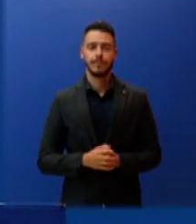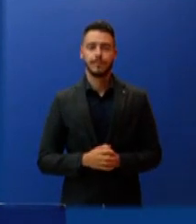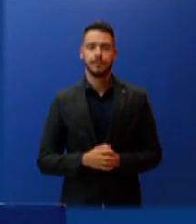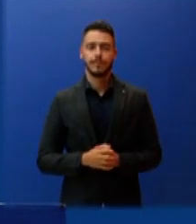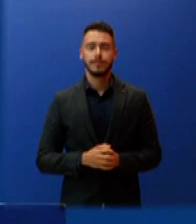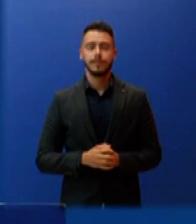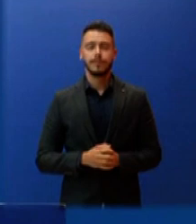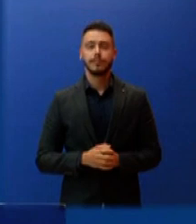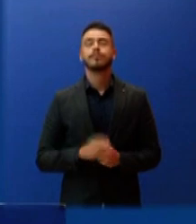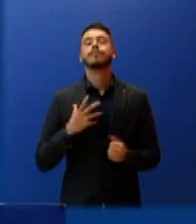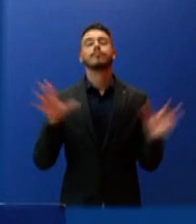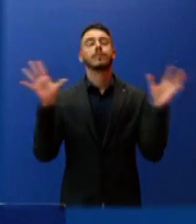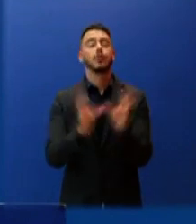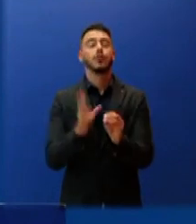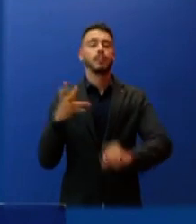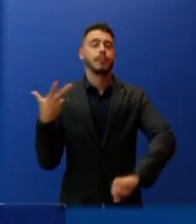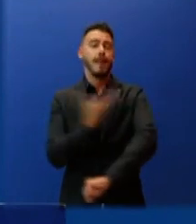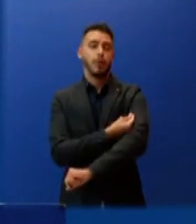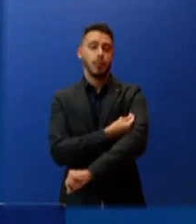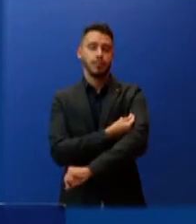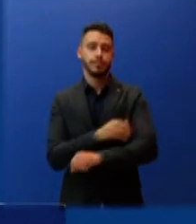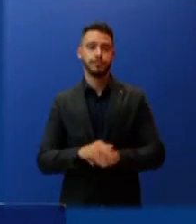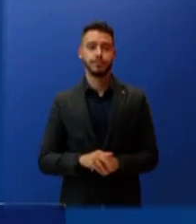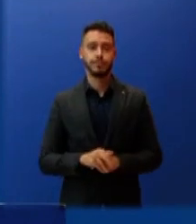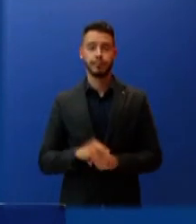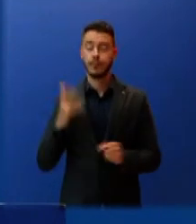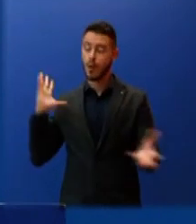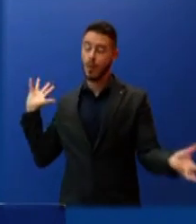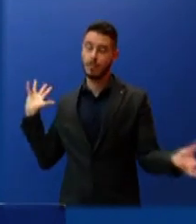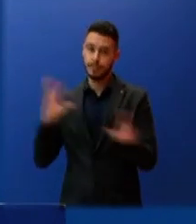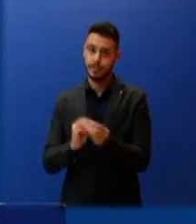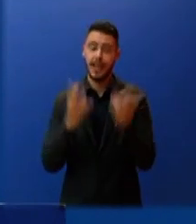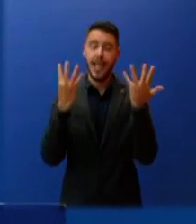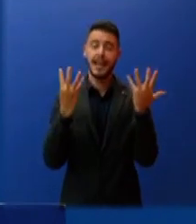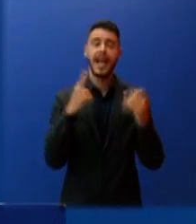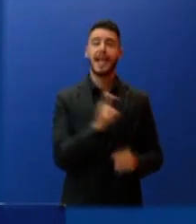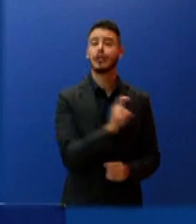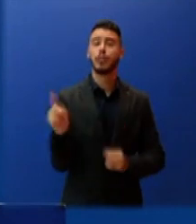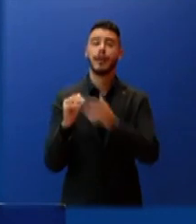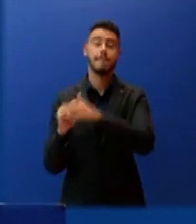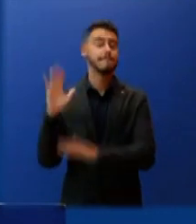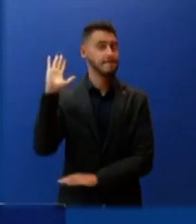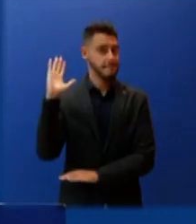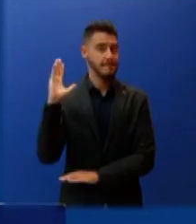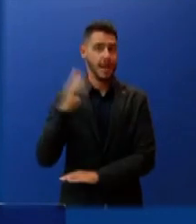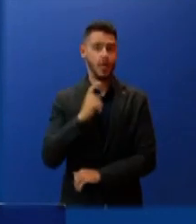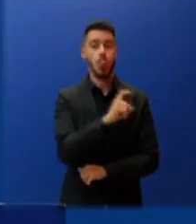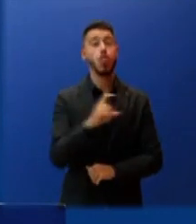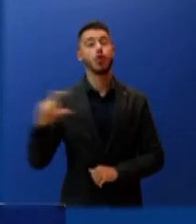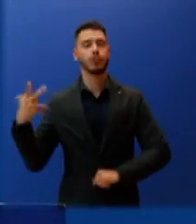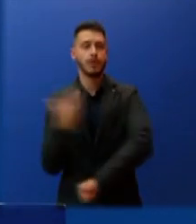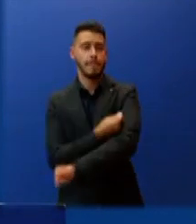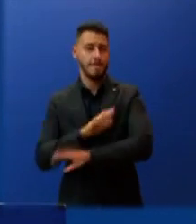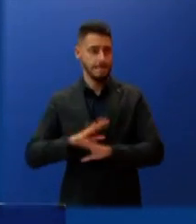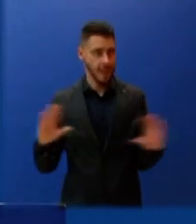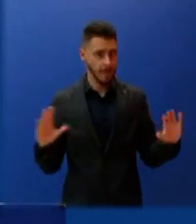Σε ό,τι αφορά τους εμβολιασμούς, έχουν ήδη γίνει πάνω από 9.720.000 εμβολιασμοί, έχουν